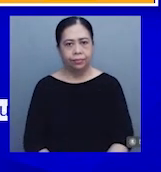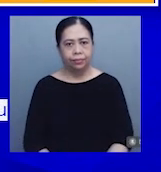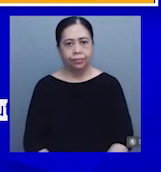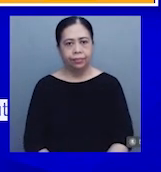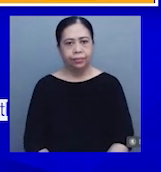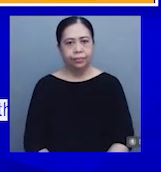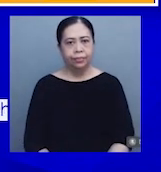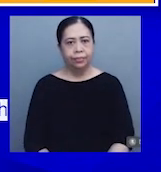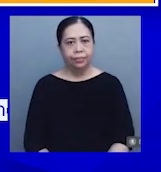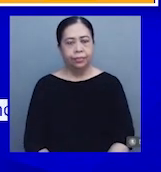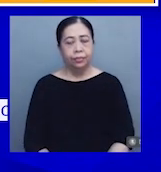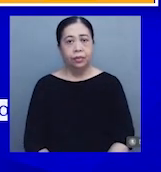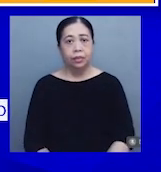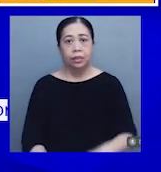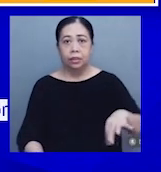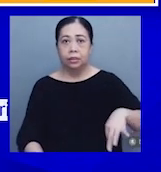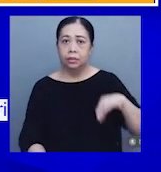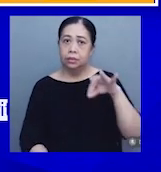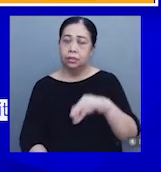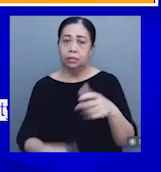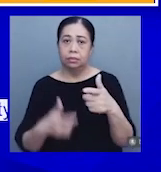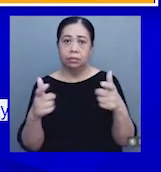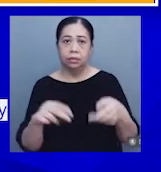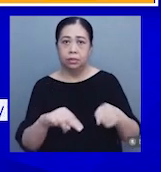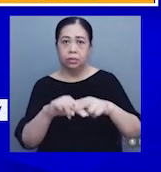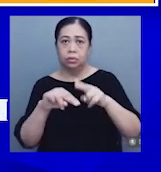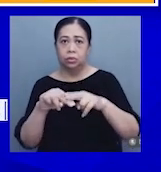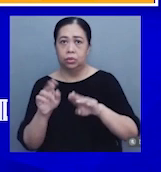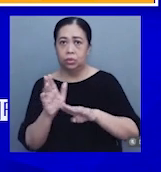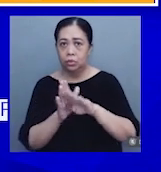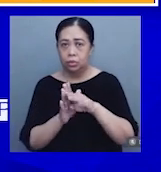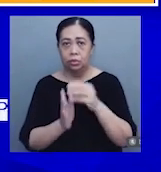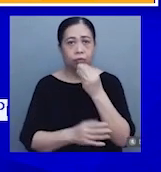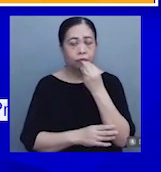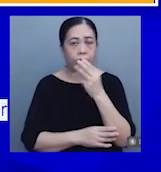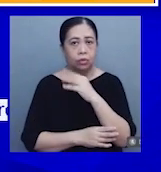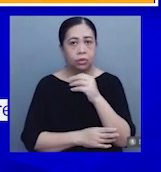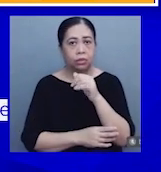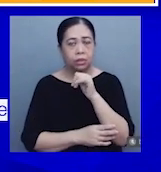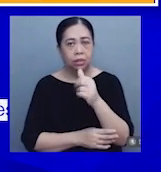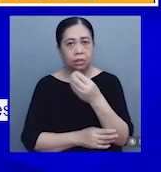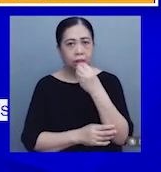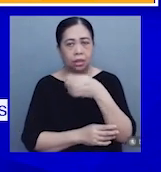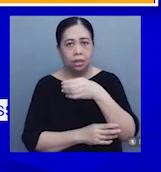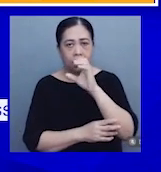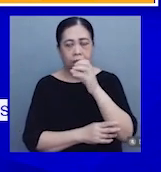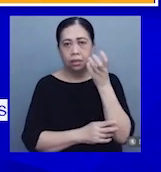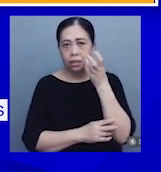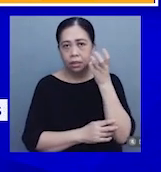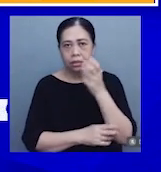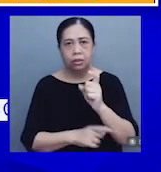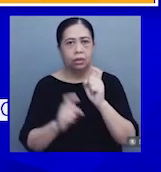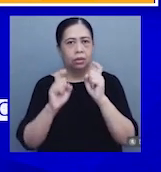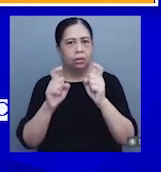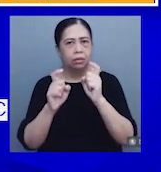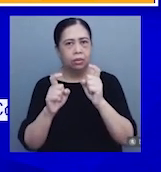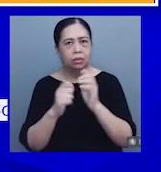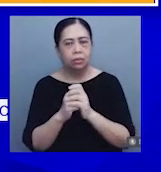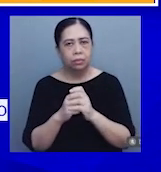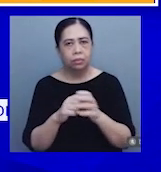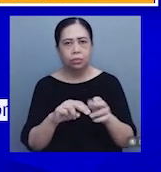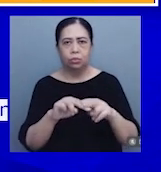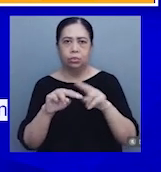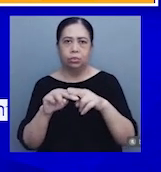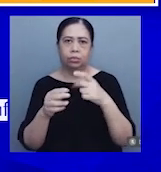Ang nag-ambag ng malaki sa pagtaas ng inflation ng food and non-alcoholic beverages ay ang mas mabilis na pagtaas ng